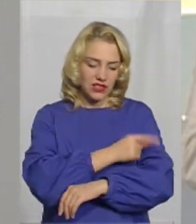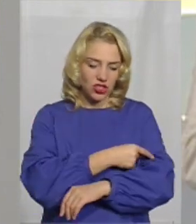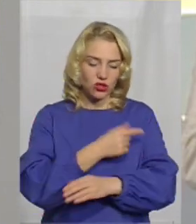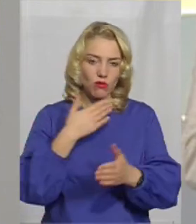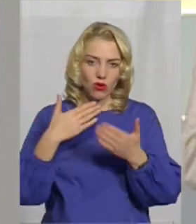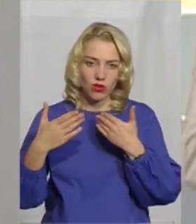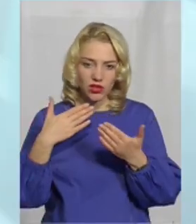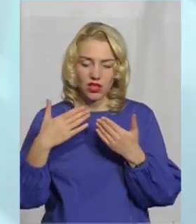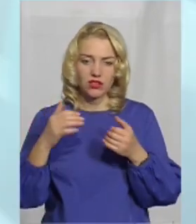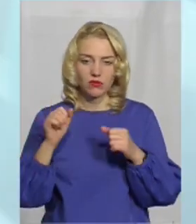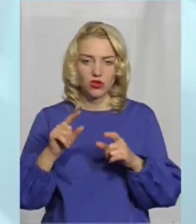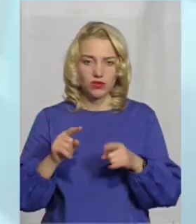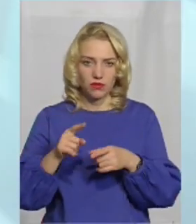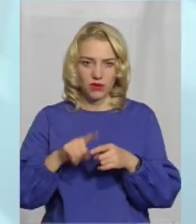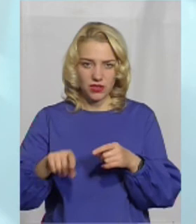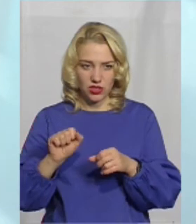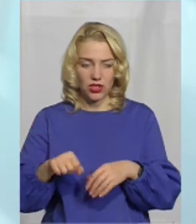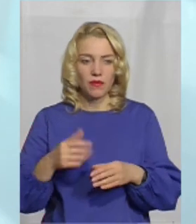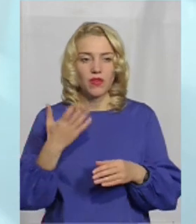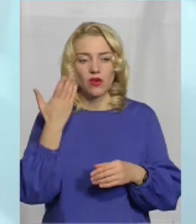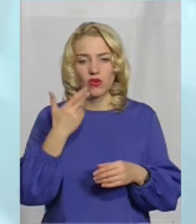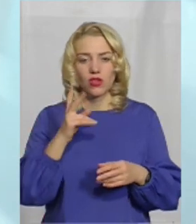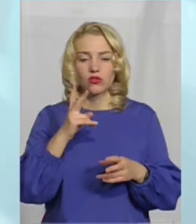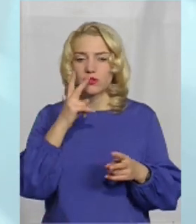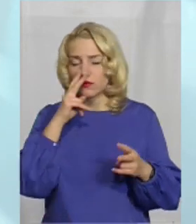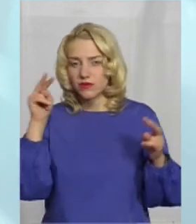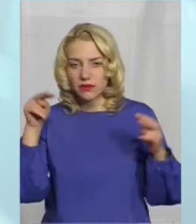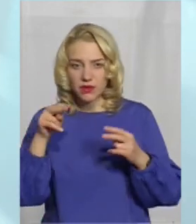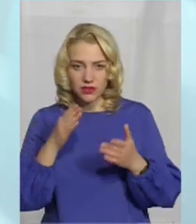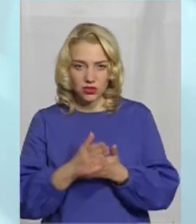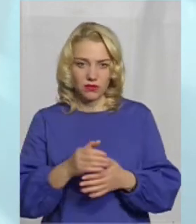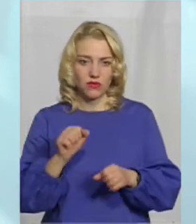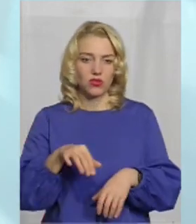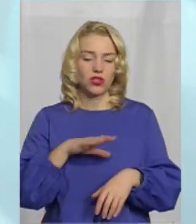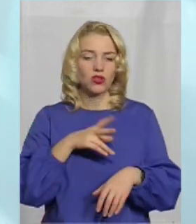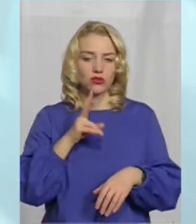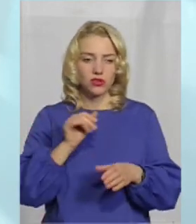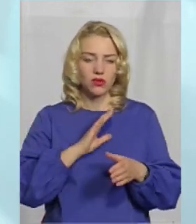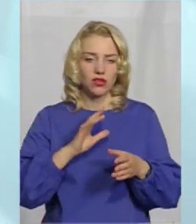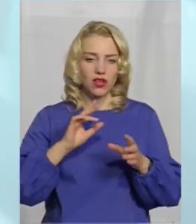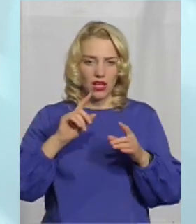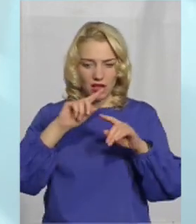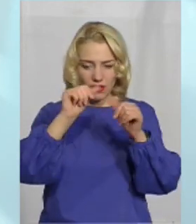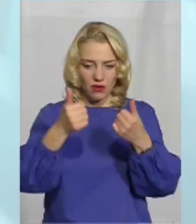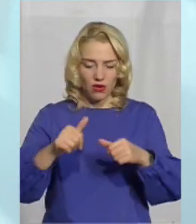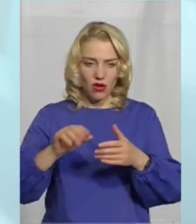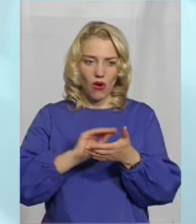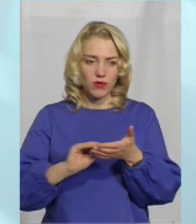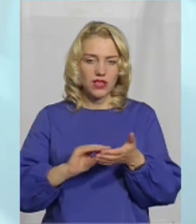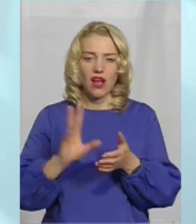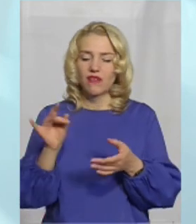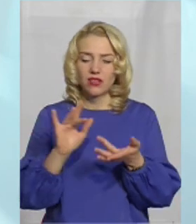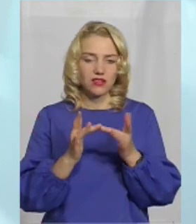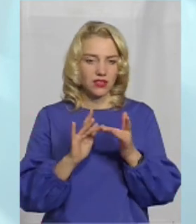злочинця. Коли фізичний контакт, ви розумієте, що, перше, хтось міг бачити, хтось міг описати, а все, що відбувається з допомогою